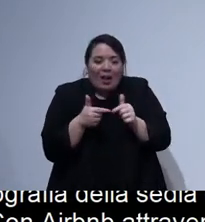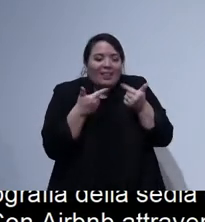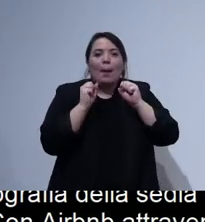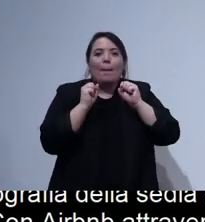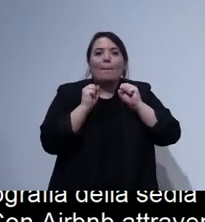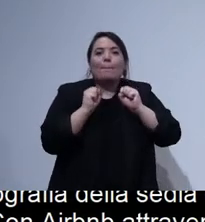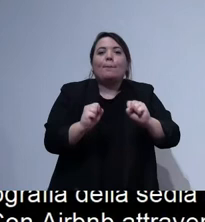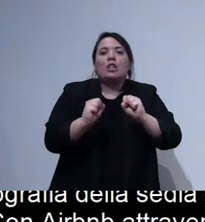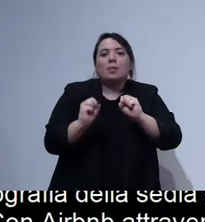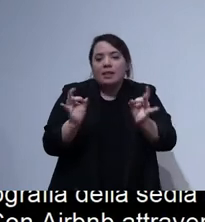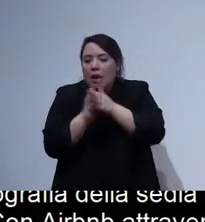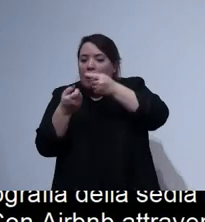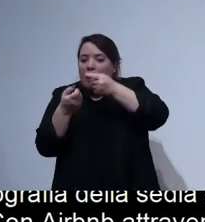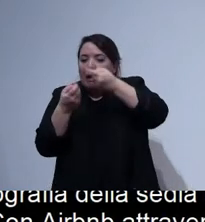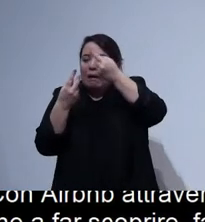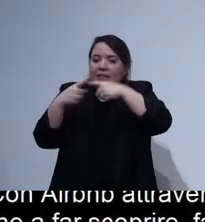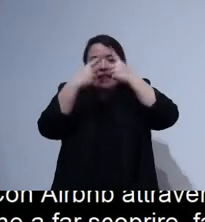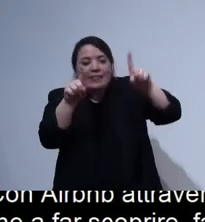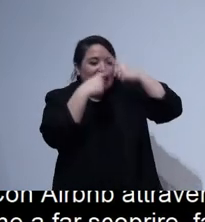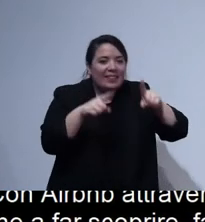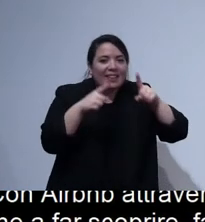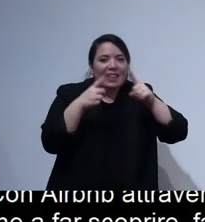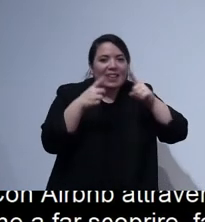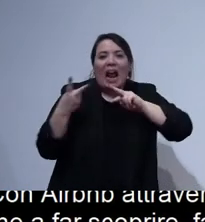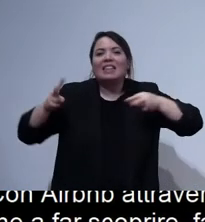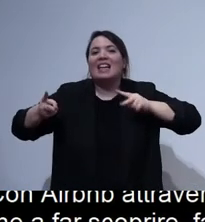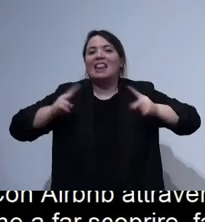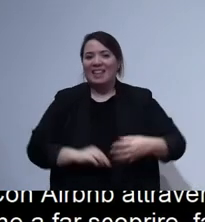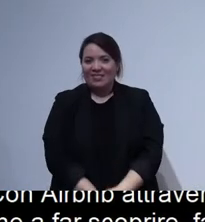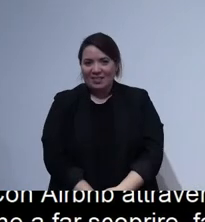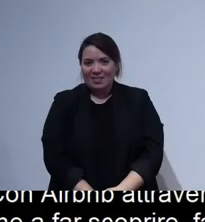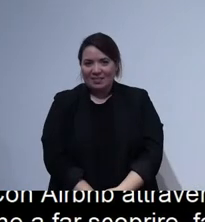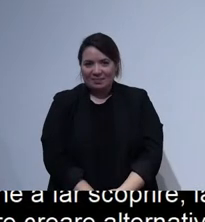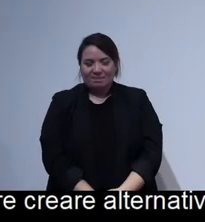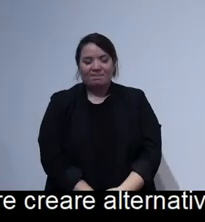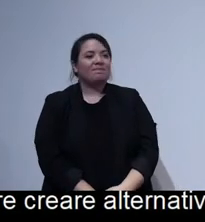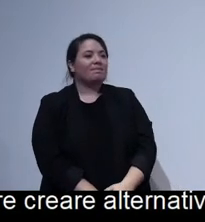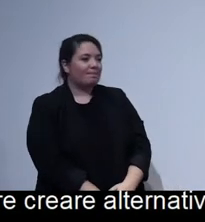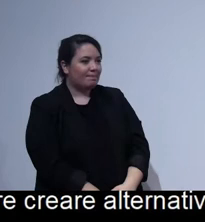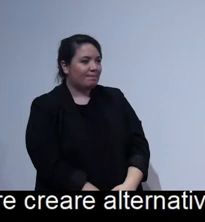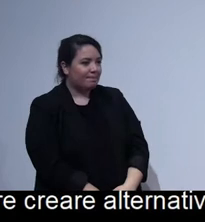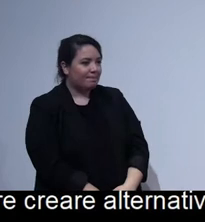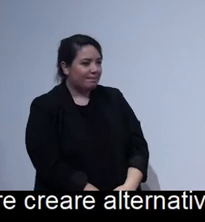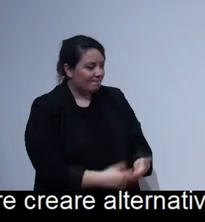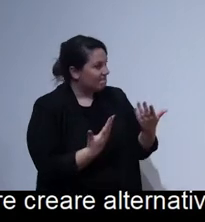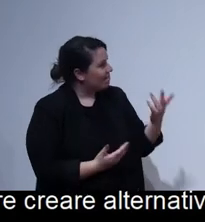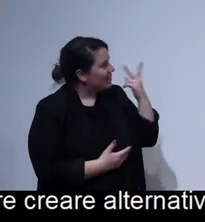opportunità di utilizzo. Queste ad esempio sono alcune delle case che sono